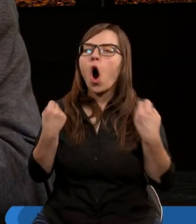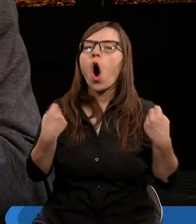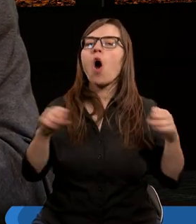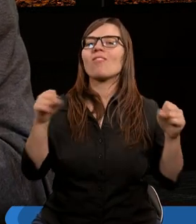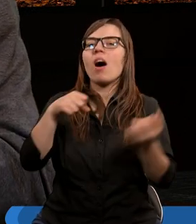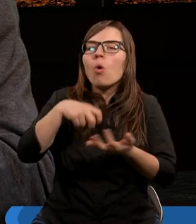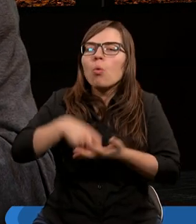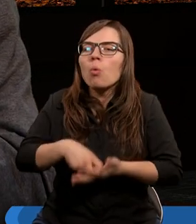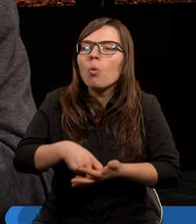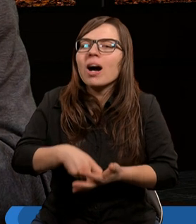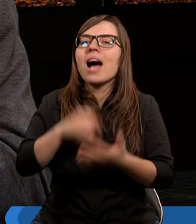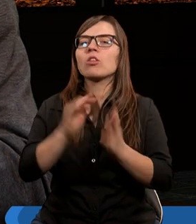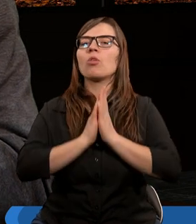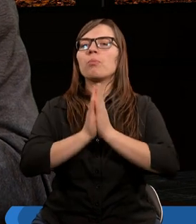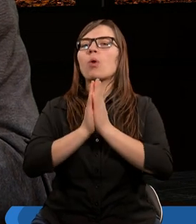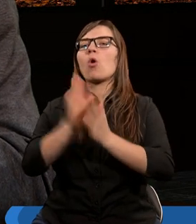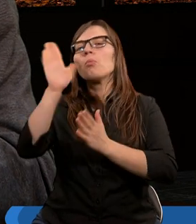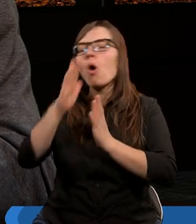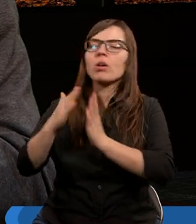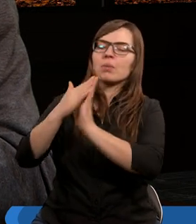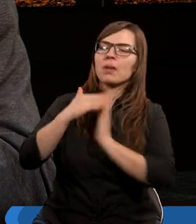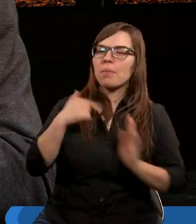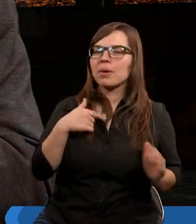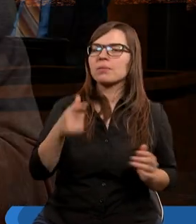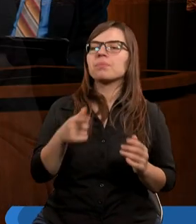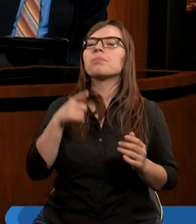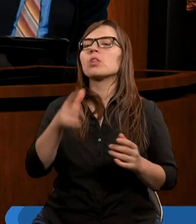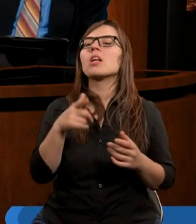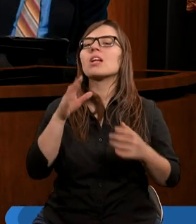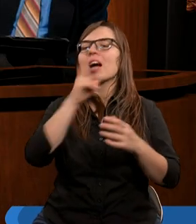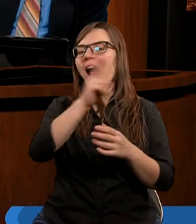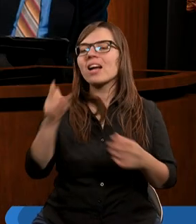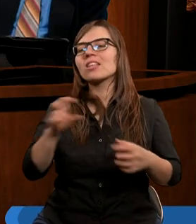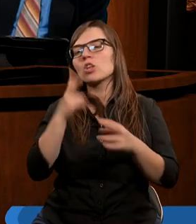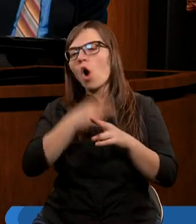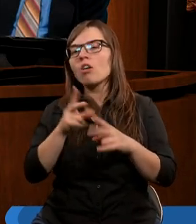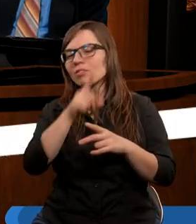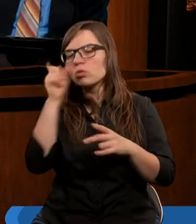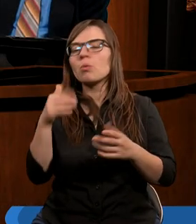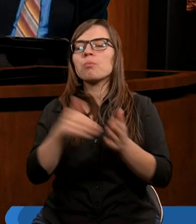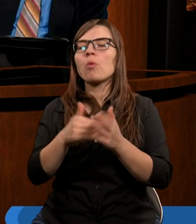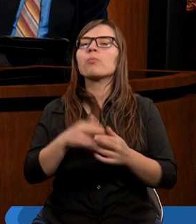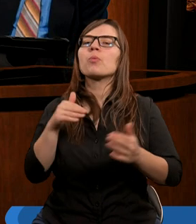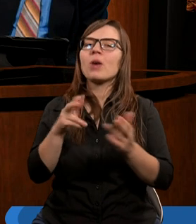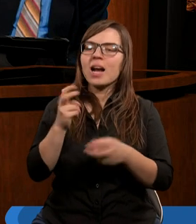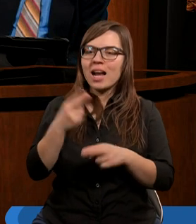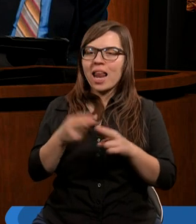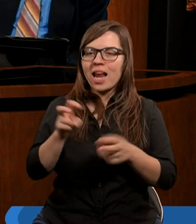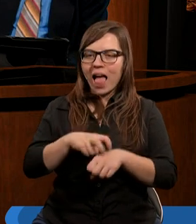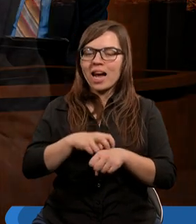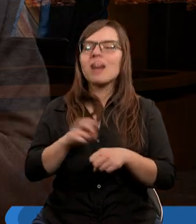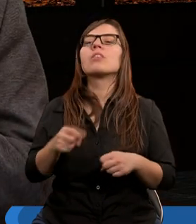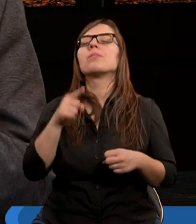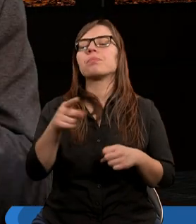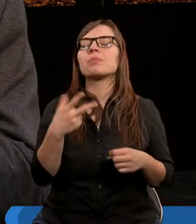uklęknąć i prosić Boga o przebaczenie. A przecież to chorzy potrzebują lekarza. To przekonanie nie bierze